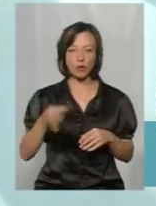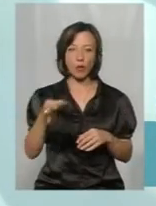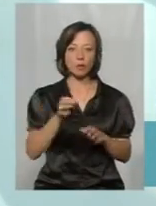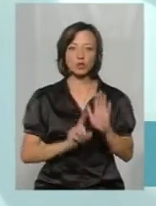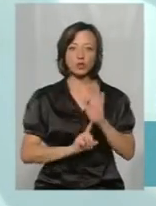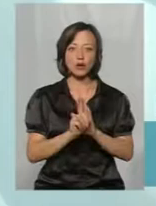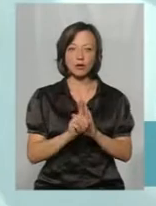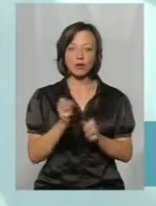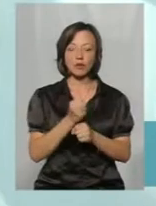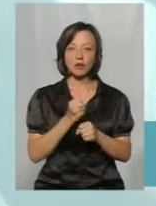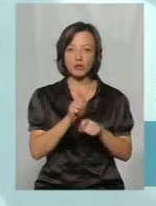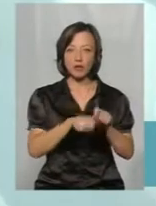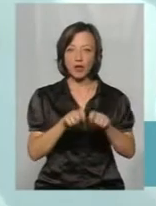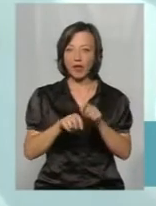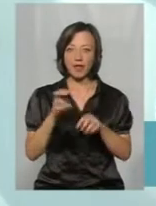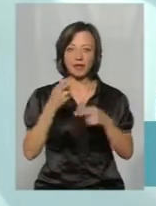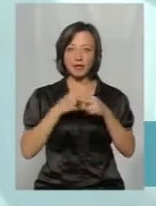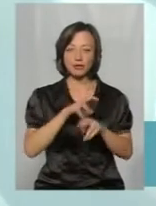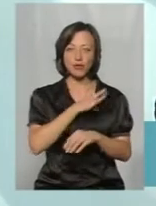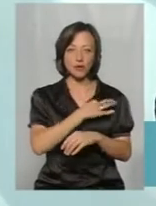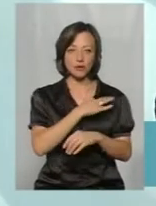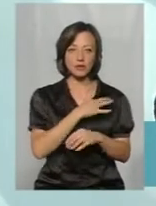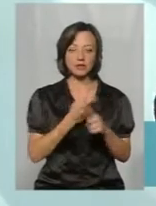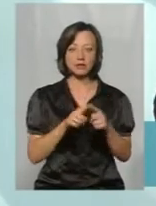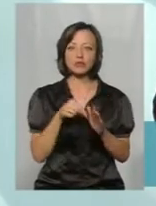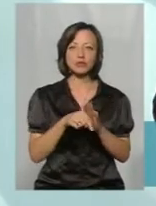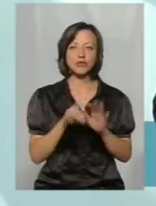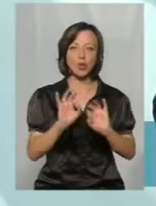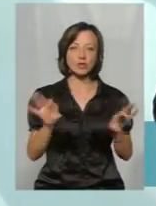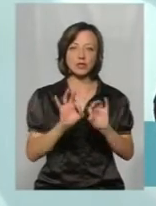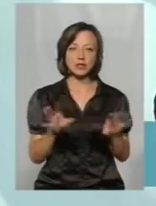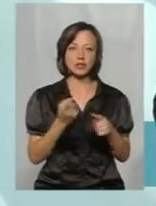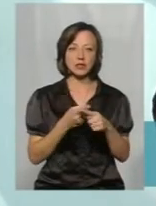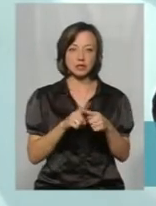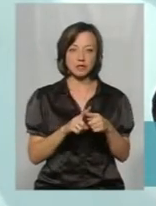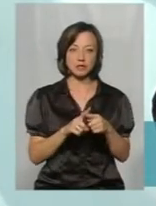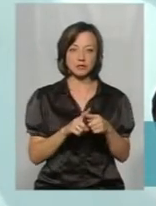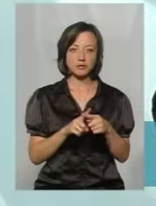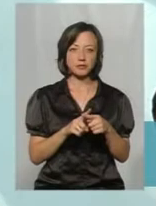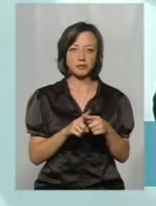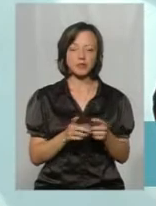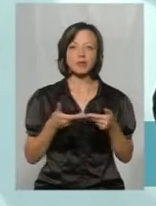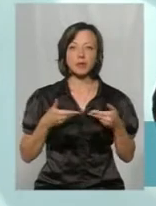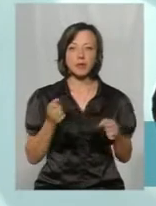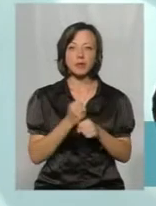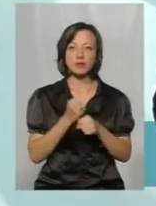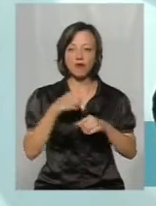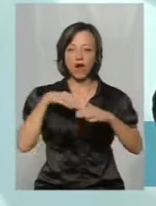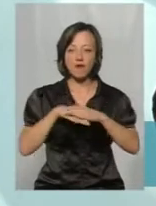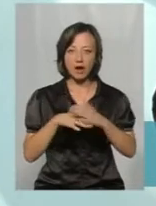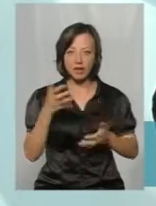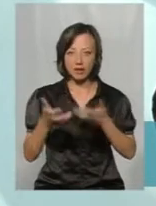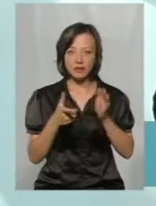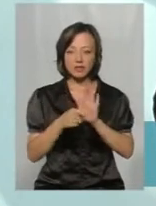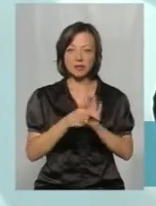спочатку відпрацьовували по нетехнічній розвідці. Це, щоб просто вам розказати, ми працювали в архіві, працювали